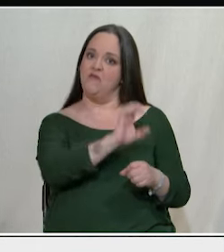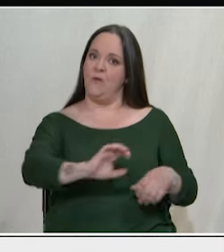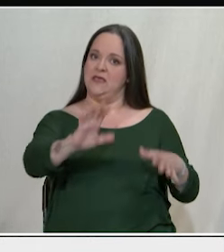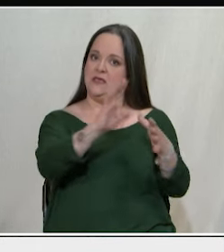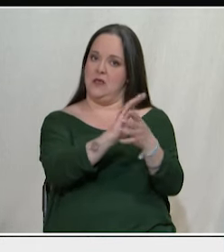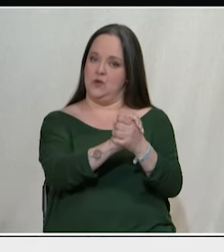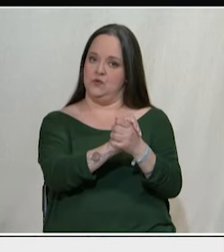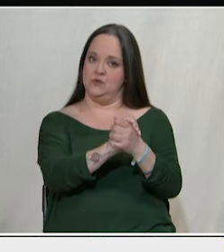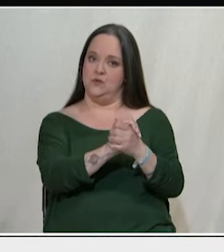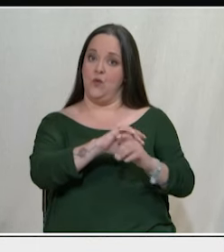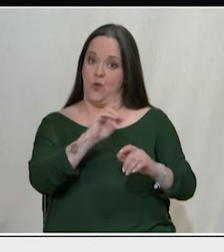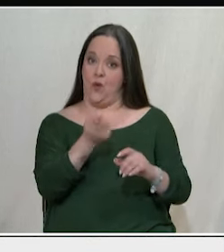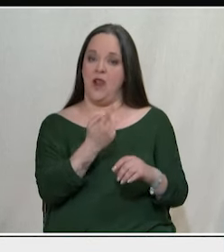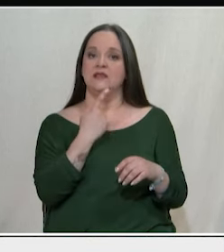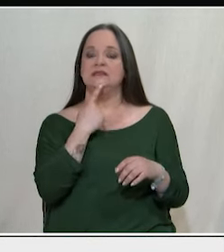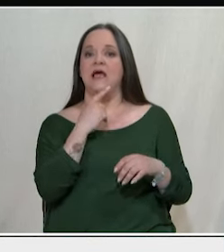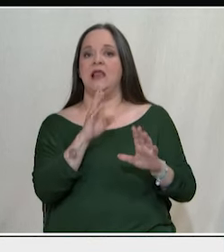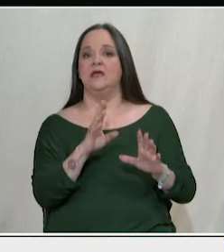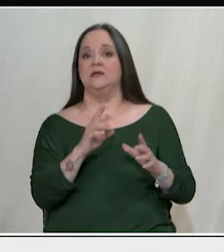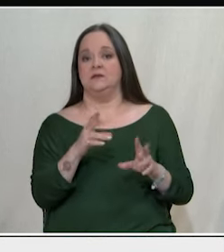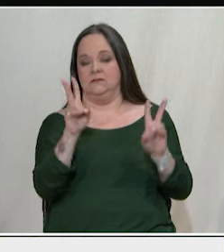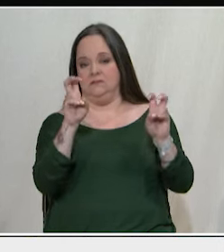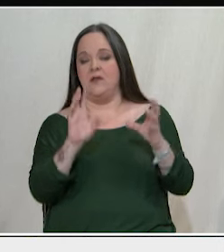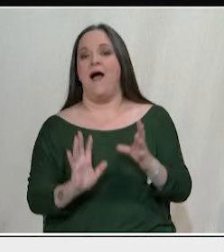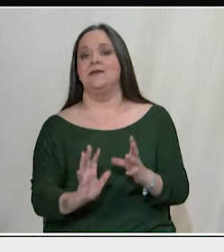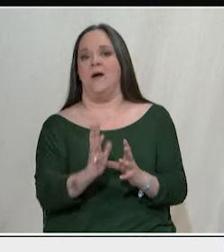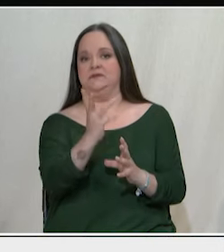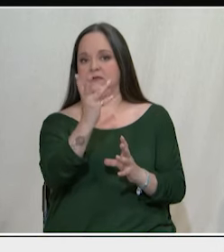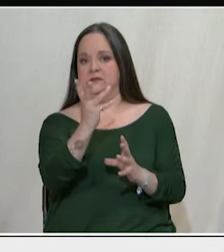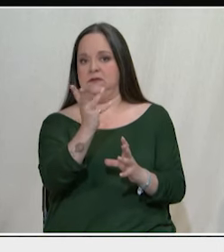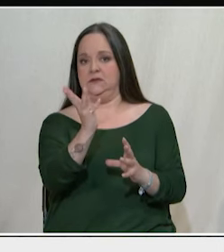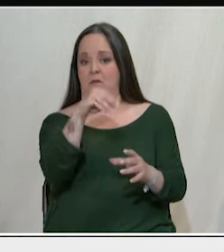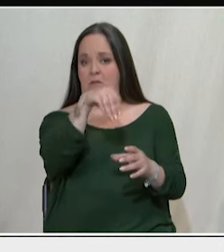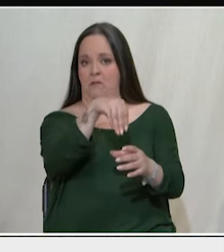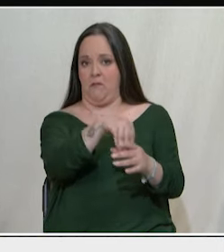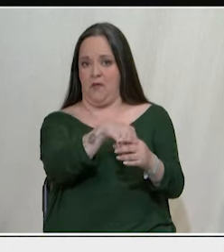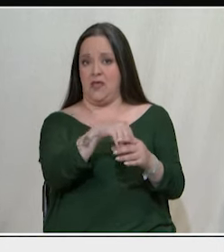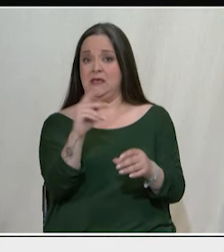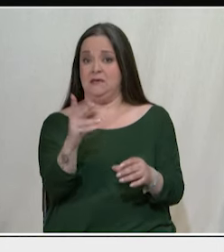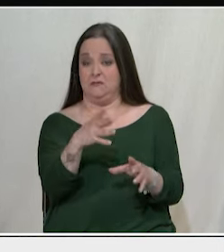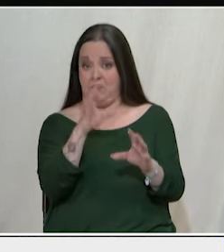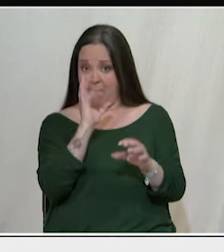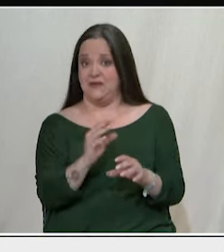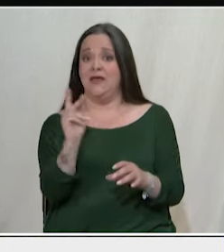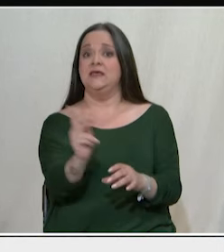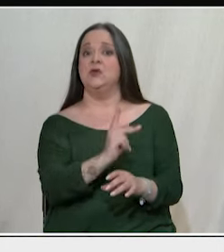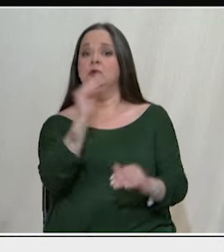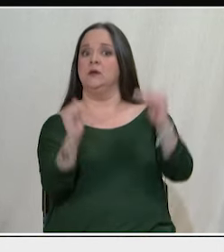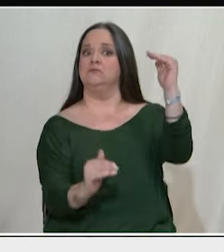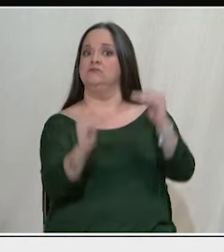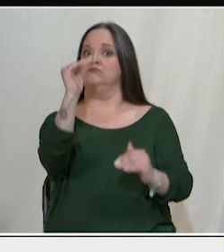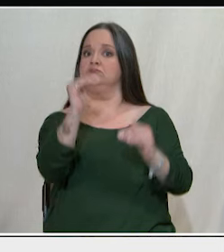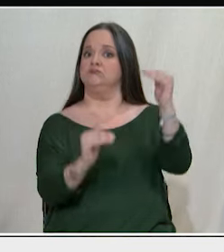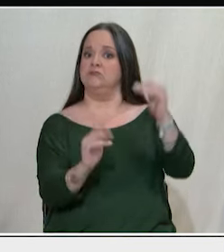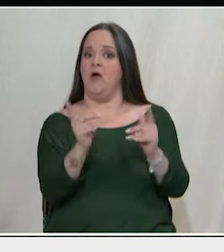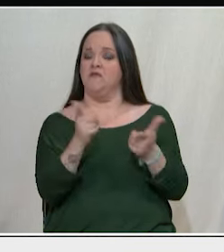Ένωση που όλα αυτά τα ονομάζει ανάπτυξη, που στο εσωτερικό της οι κοινωνικές ανισότητες, οι ταξικές ανισότητες,